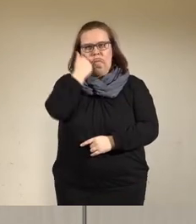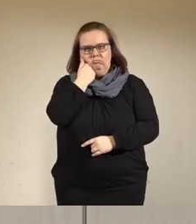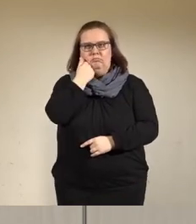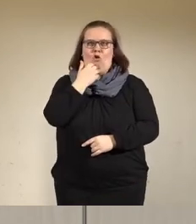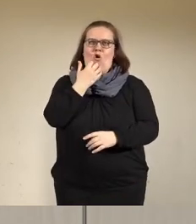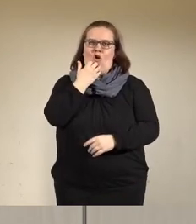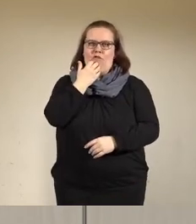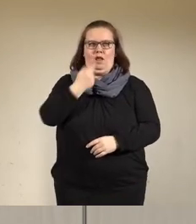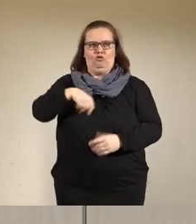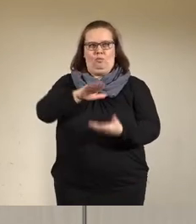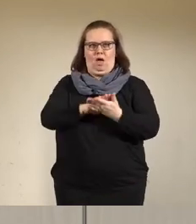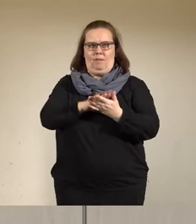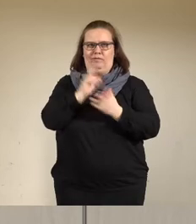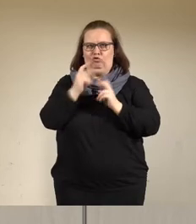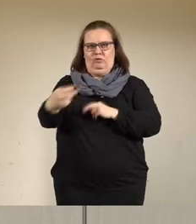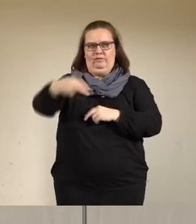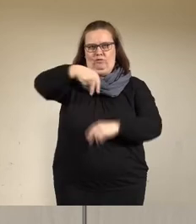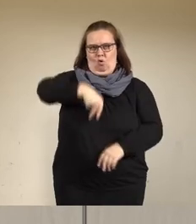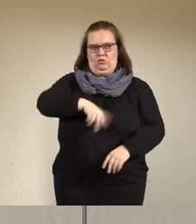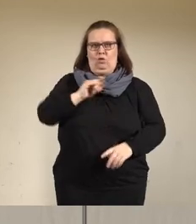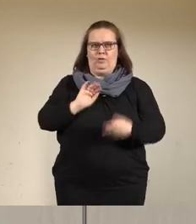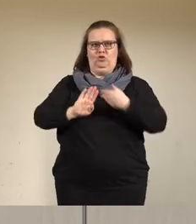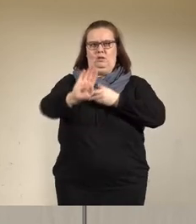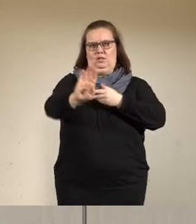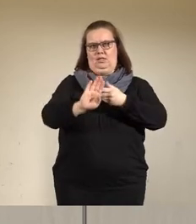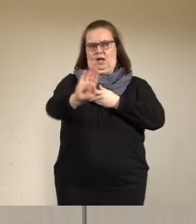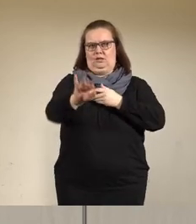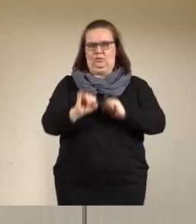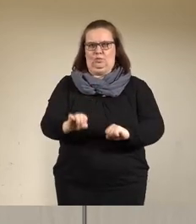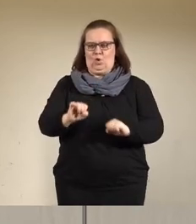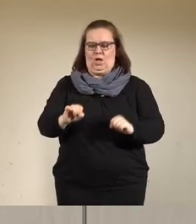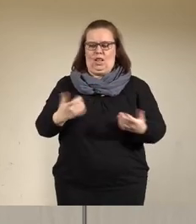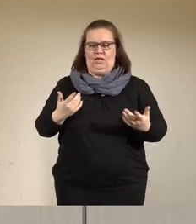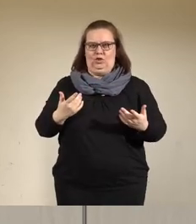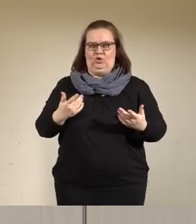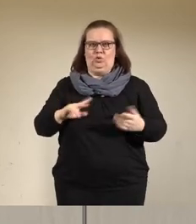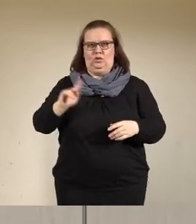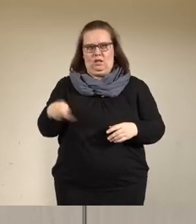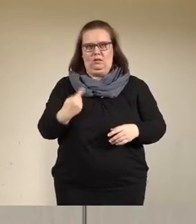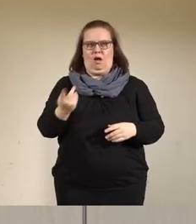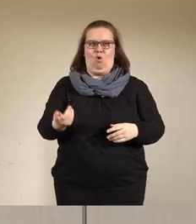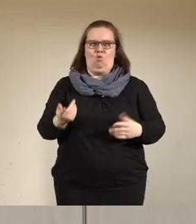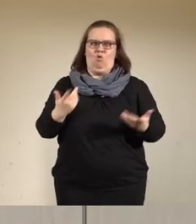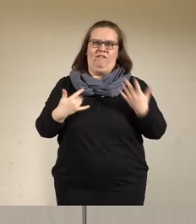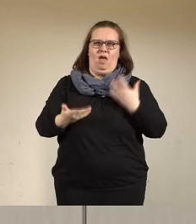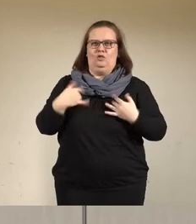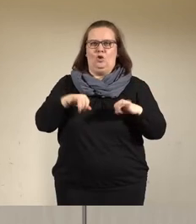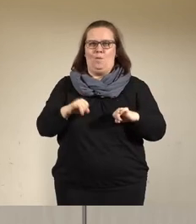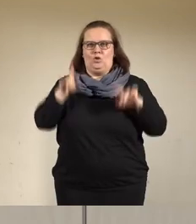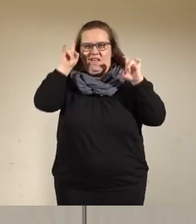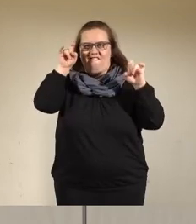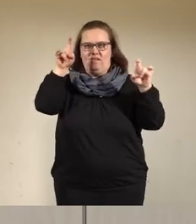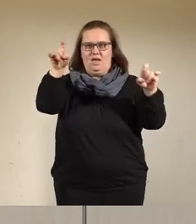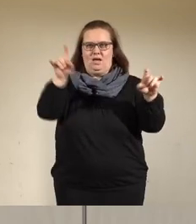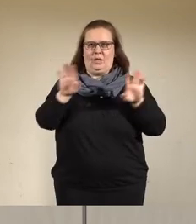mir, dass ich gleich hier bleibe. Damit haben wir noch ein bisschen mehr Distanz, um jetzt auch mögliche Viren